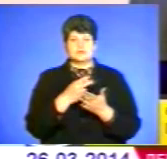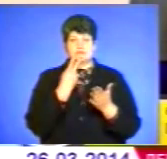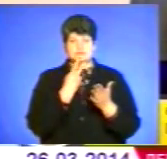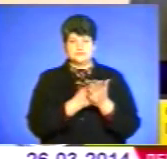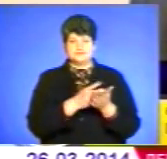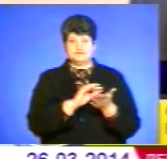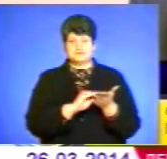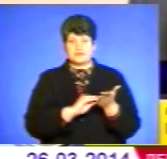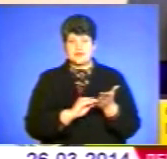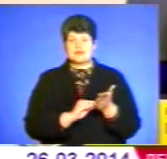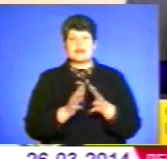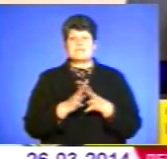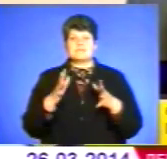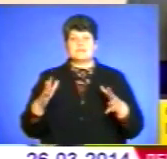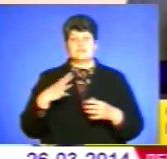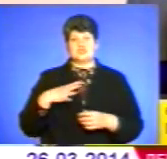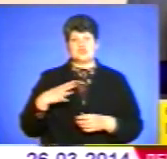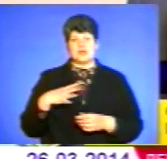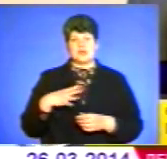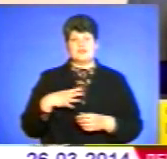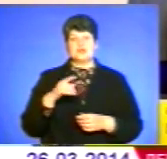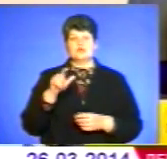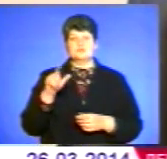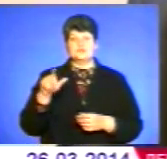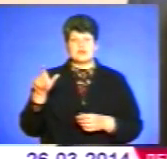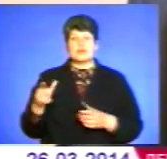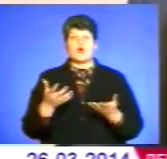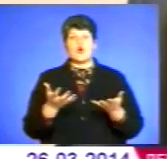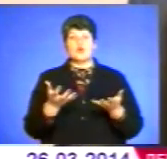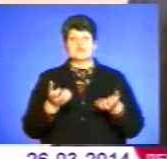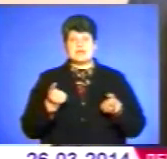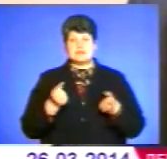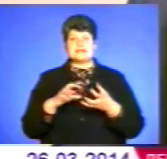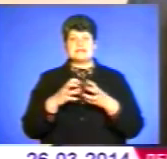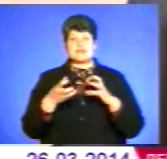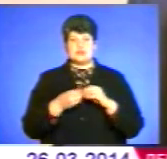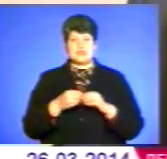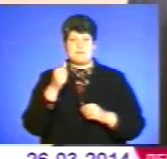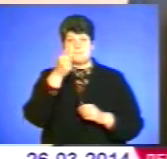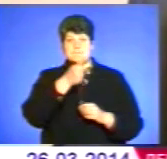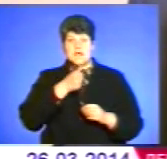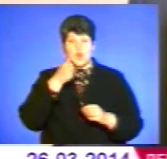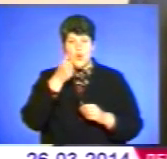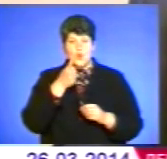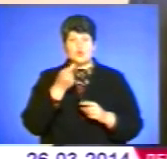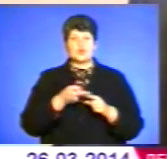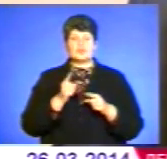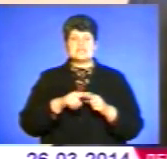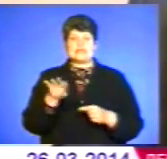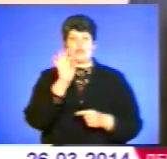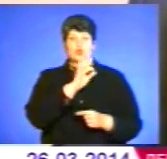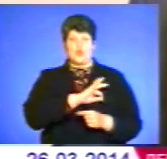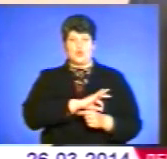найбільше декларації ми чекаємо від громадян, які отримали за результатами року. Це доходи,